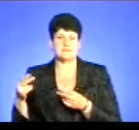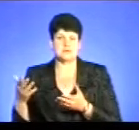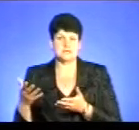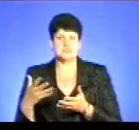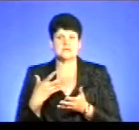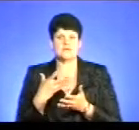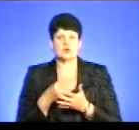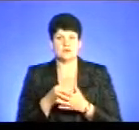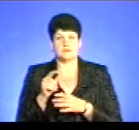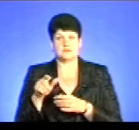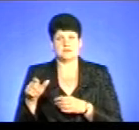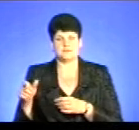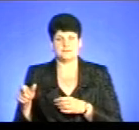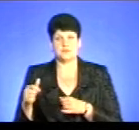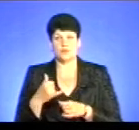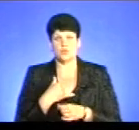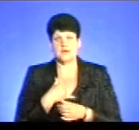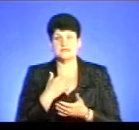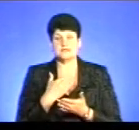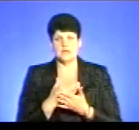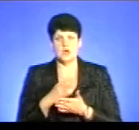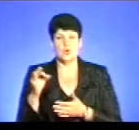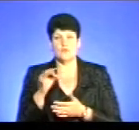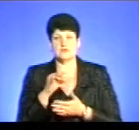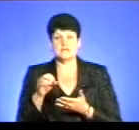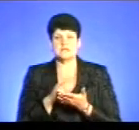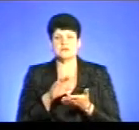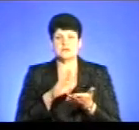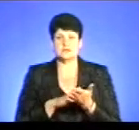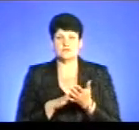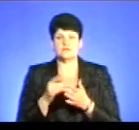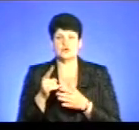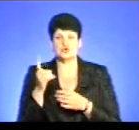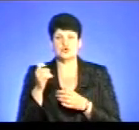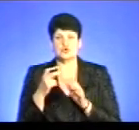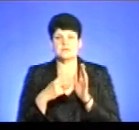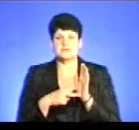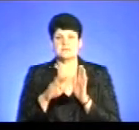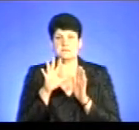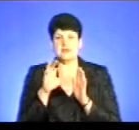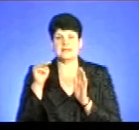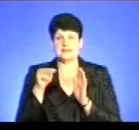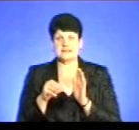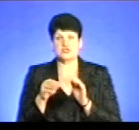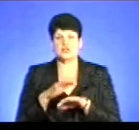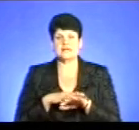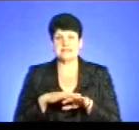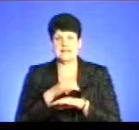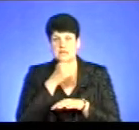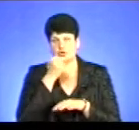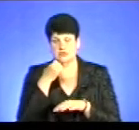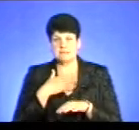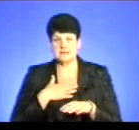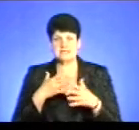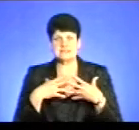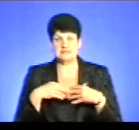своїми пацієнтами. У нас є офіційно зареєстровано в Тернополі 175 тисяч населення дорослого. Так як ми, сімейні